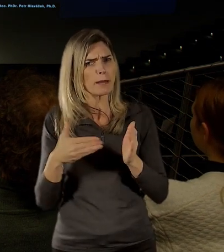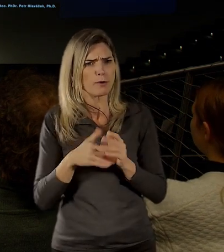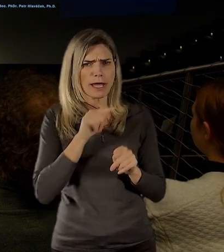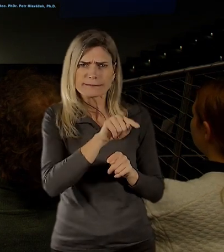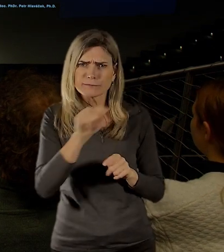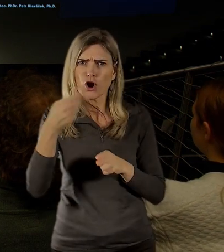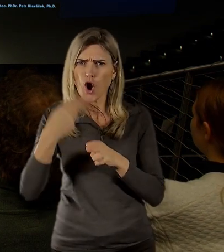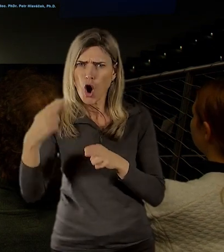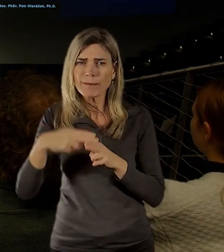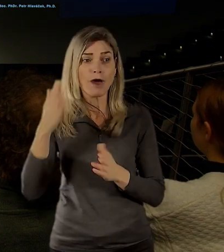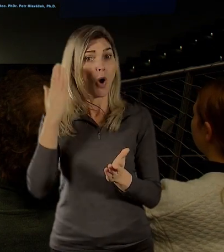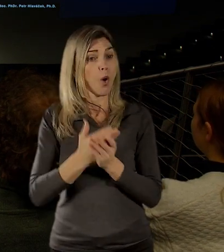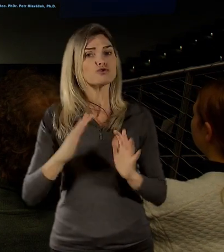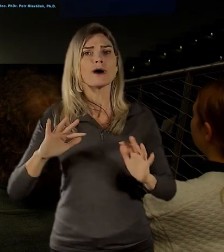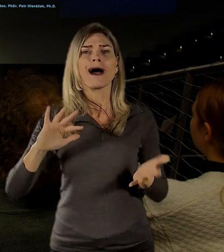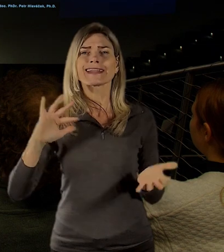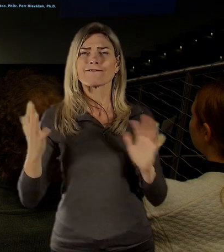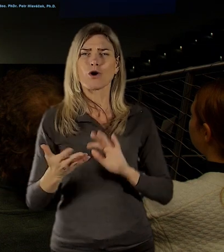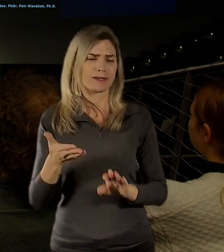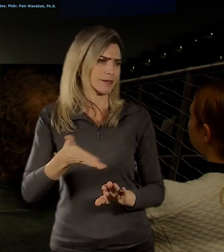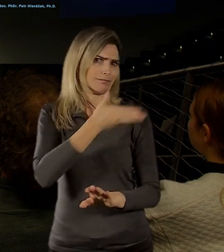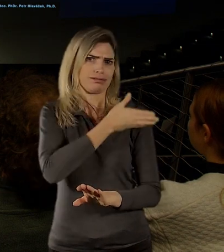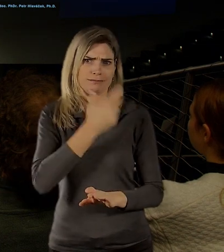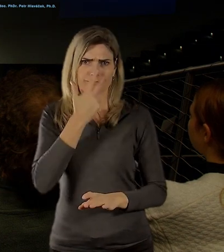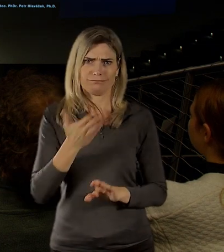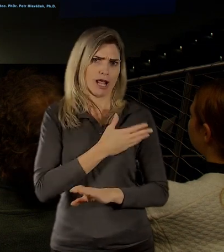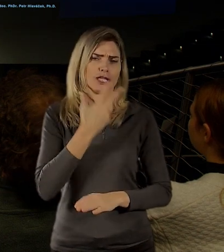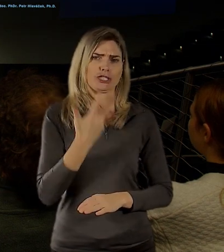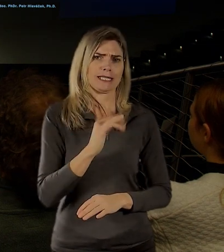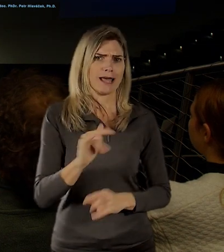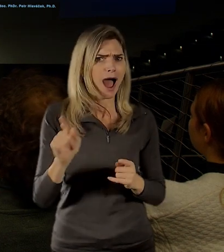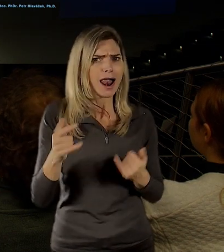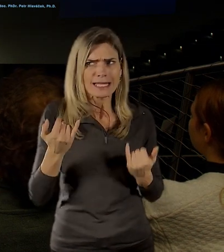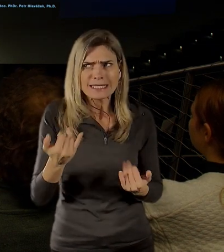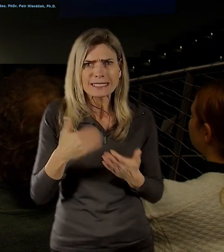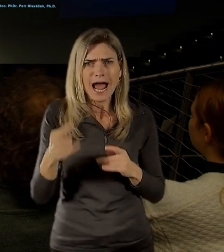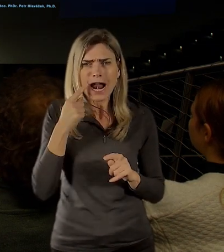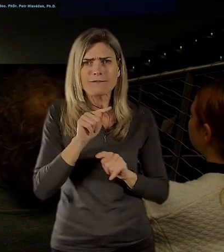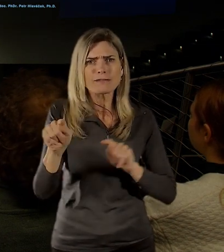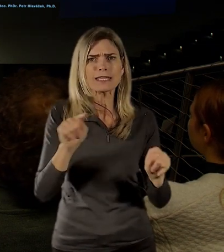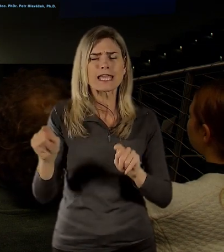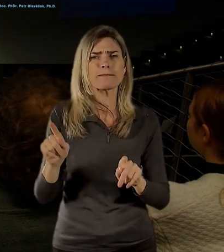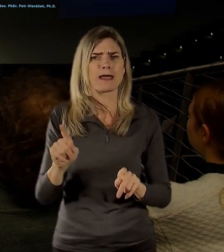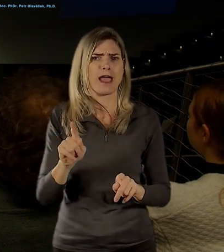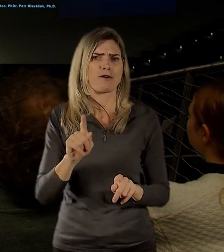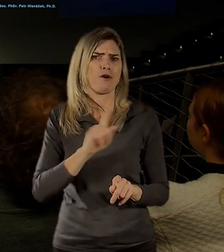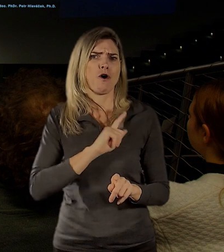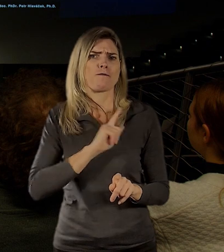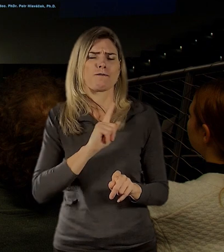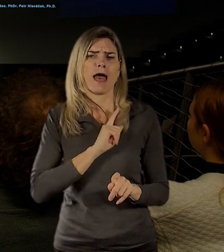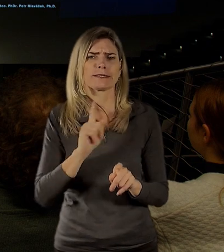nám tady chybí výraznější, systematičtější připomínání právě 20.